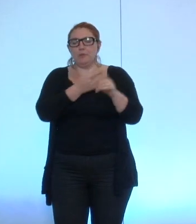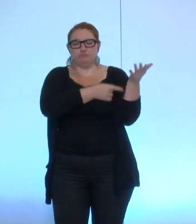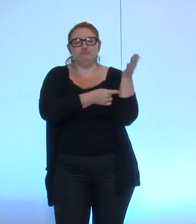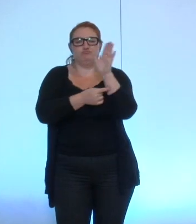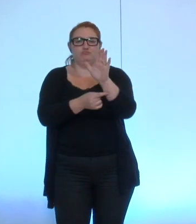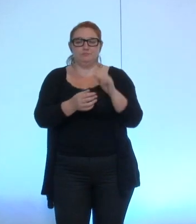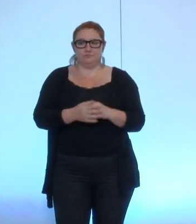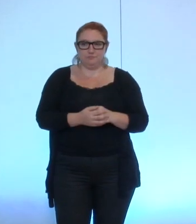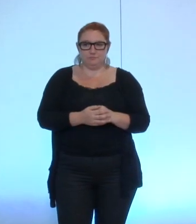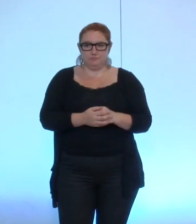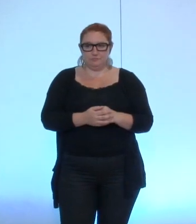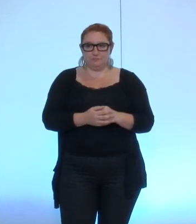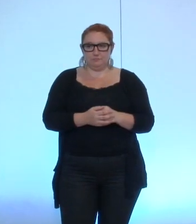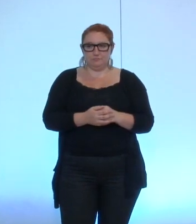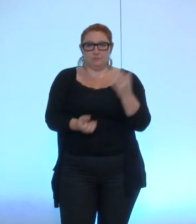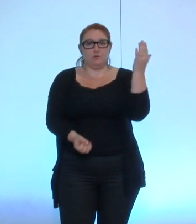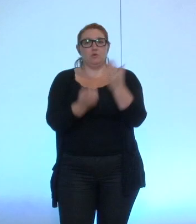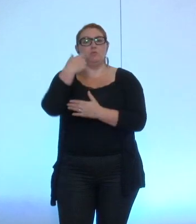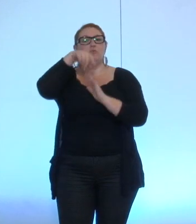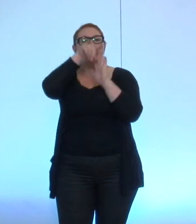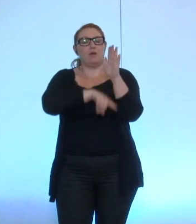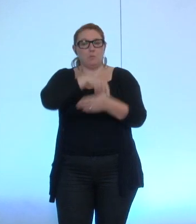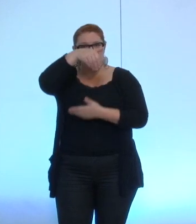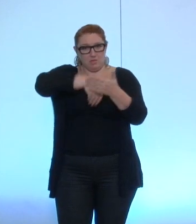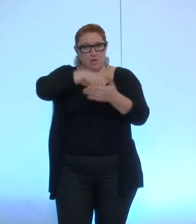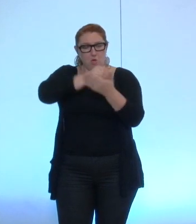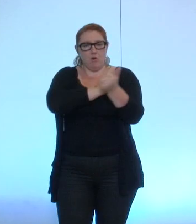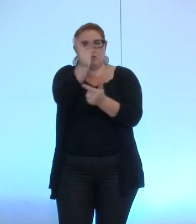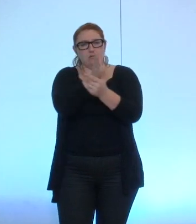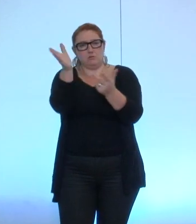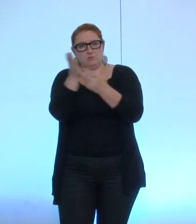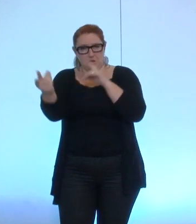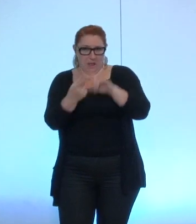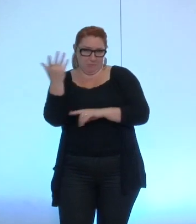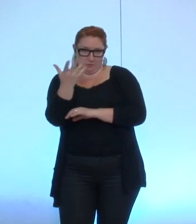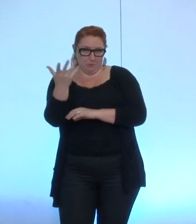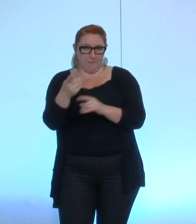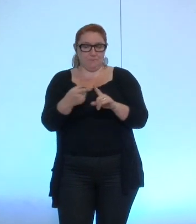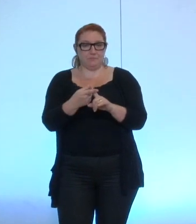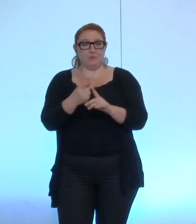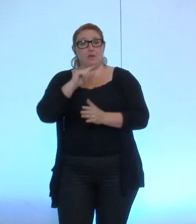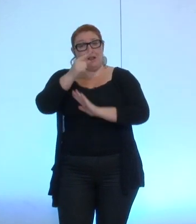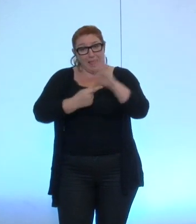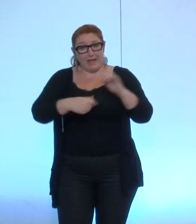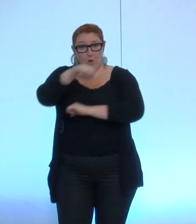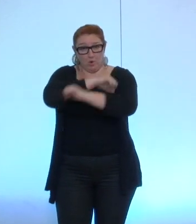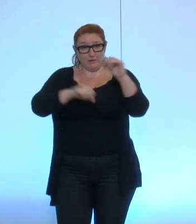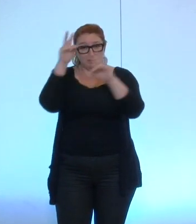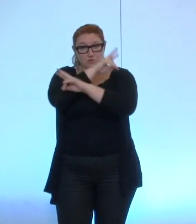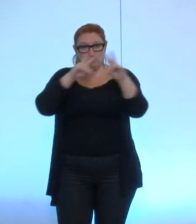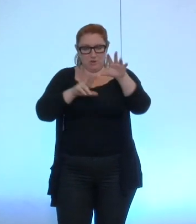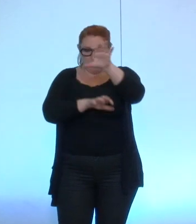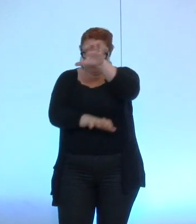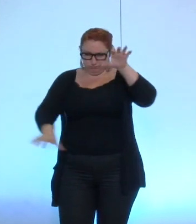Concernant les grands axes du nouveau règlement intérieur, il est à pointer la question de la réorganisation générale de ce document